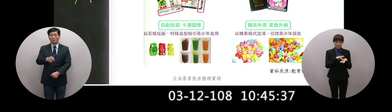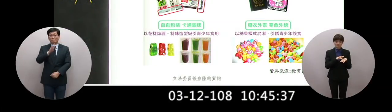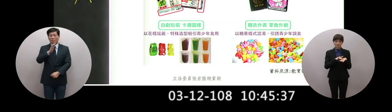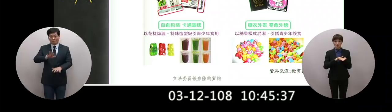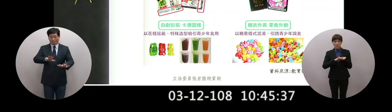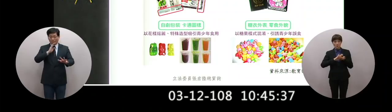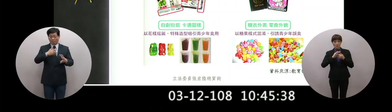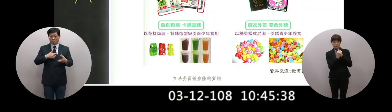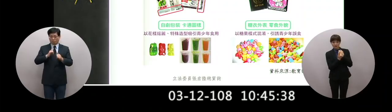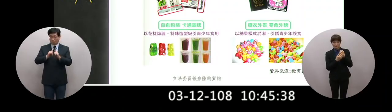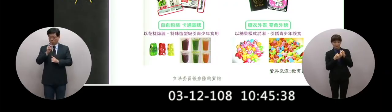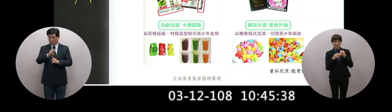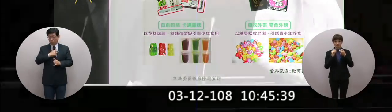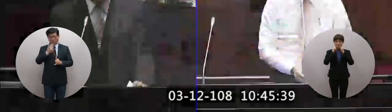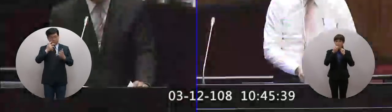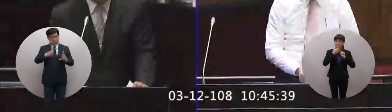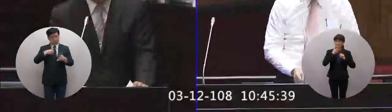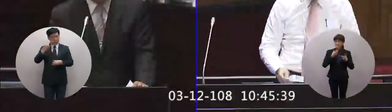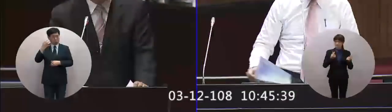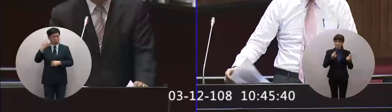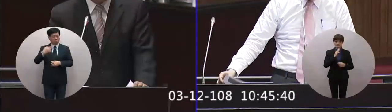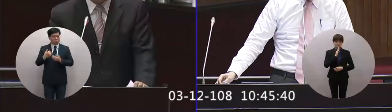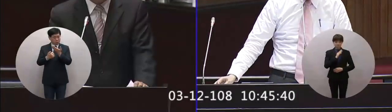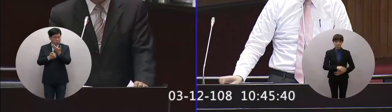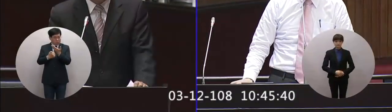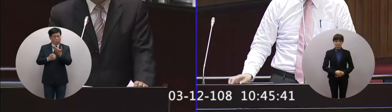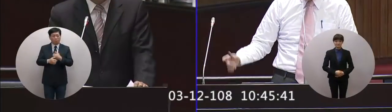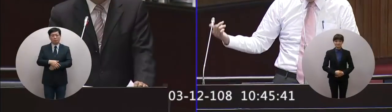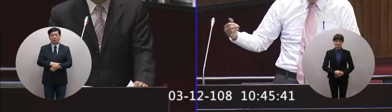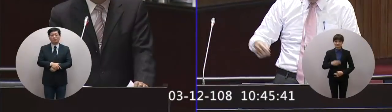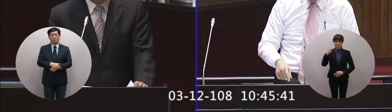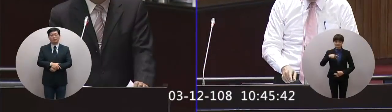這些是現在大家一直非常注意的新興的一些毒品